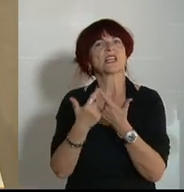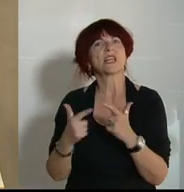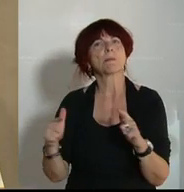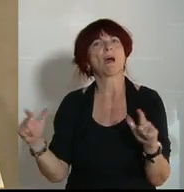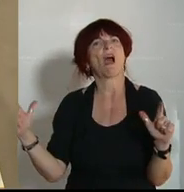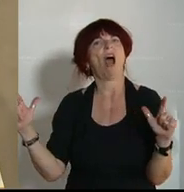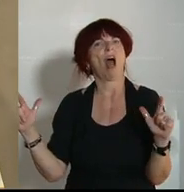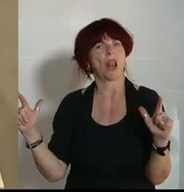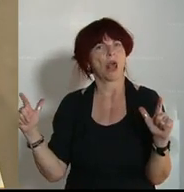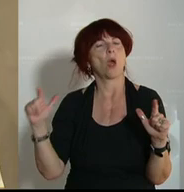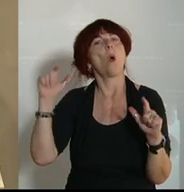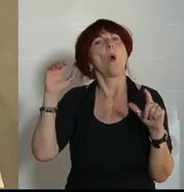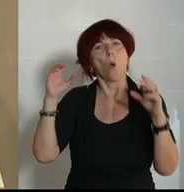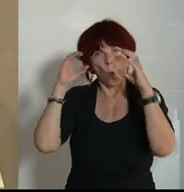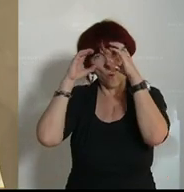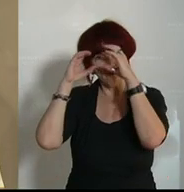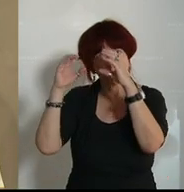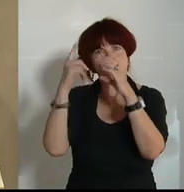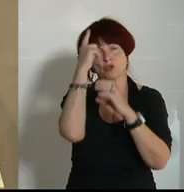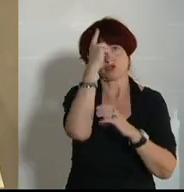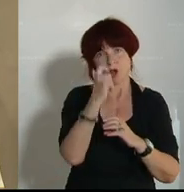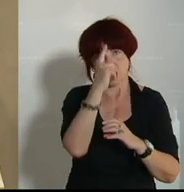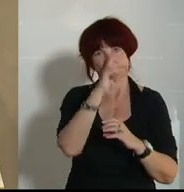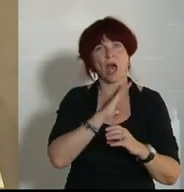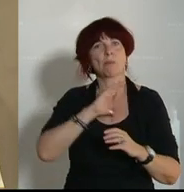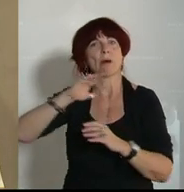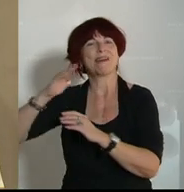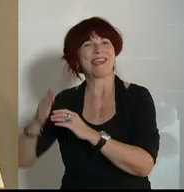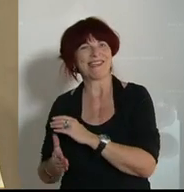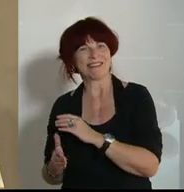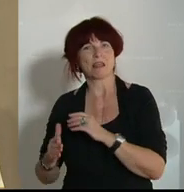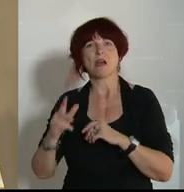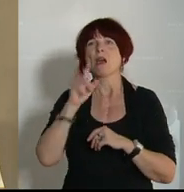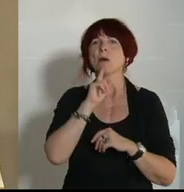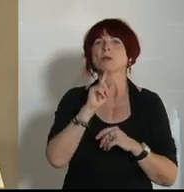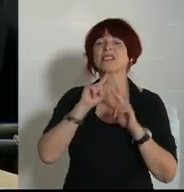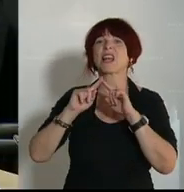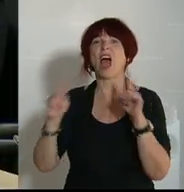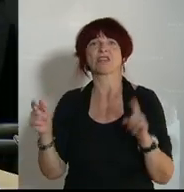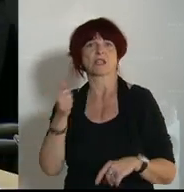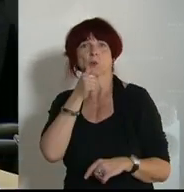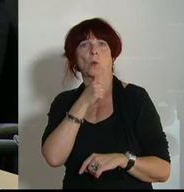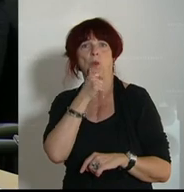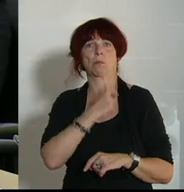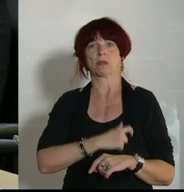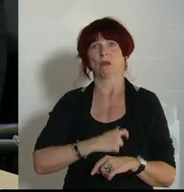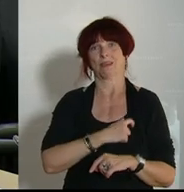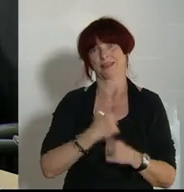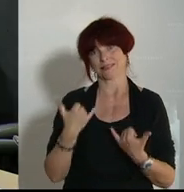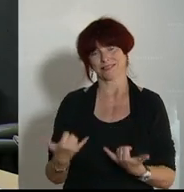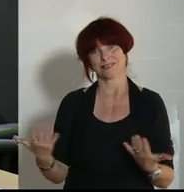geendet sind die Neos als ein bisschen andere Grüne, wirtschaftspolitisch. Und das sind einfach Dinge,